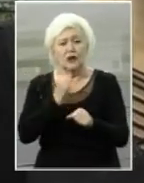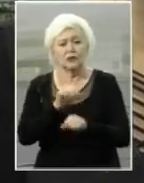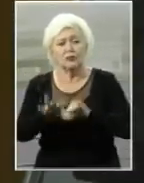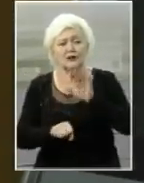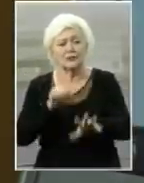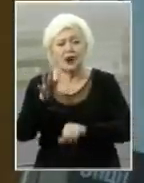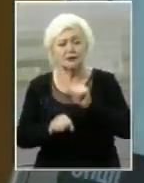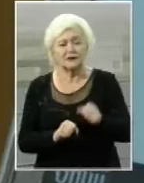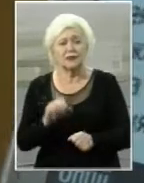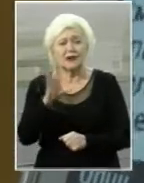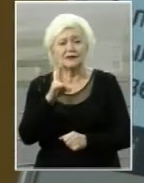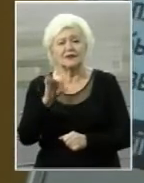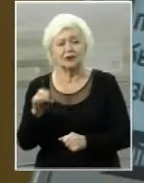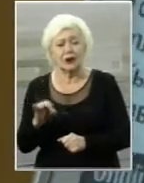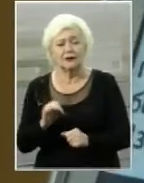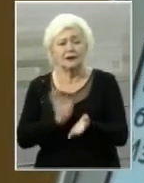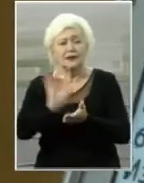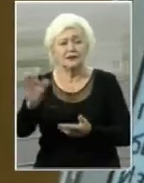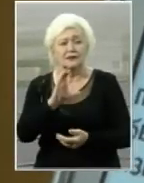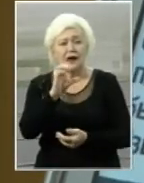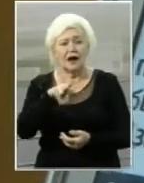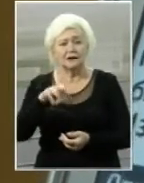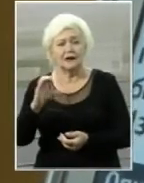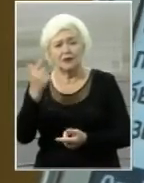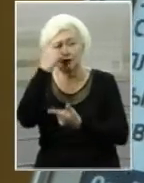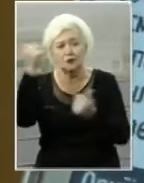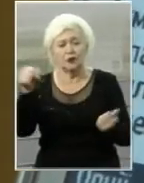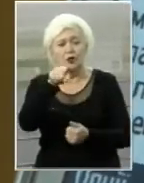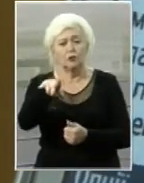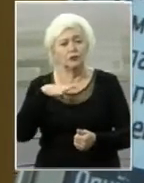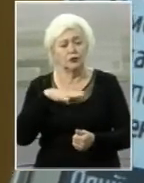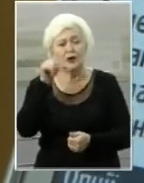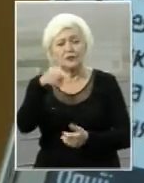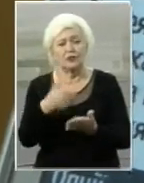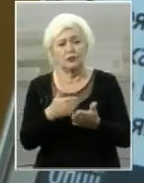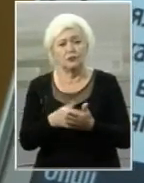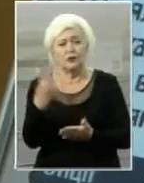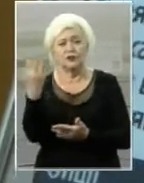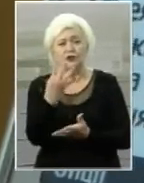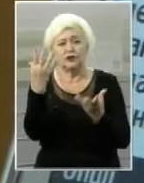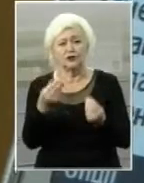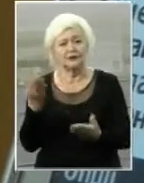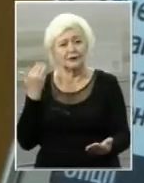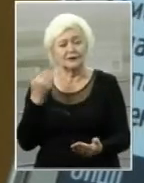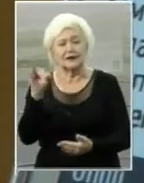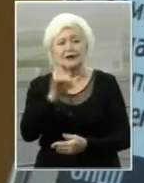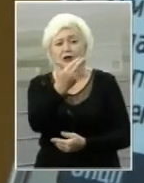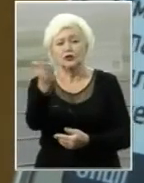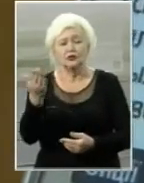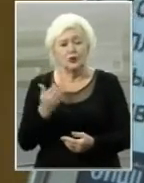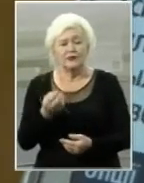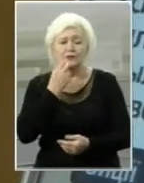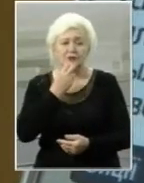масажі. Сніжана надіслала смс-повідомлення, що вона була в нього буквально 4 дні назад і що він і